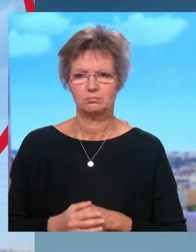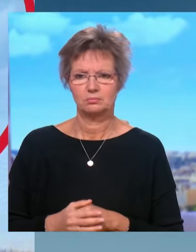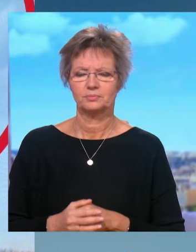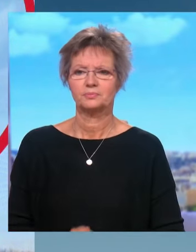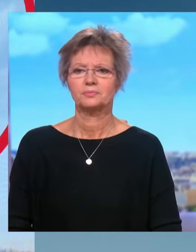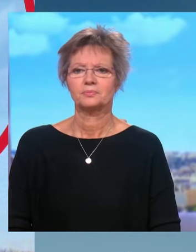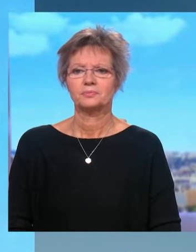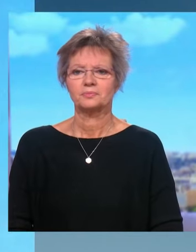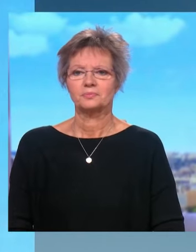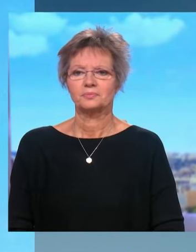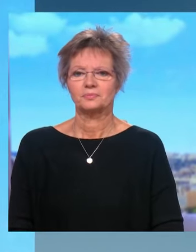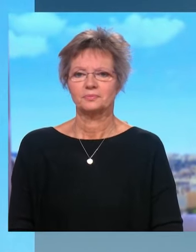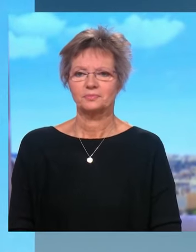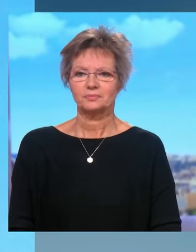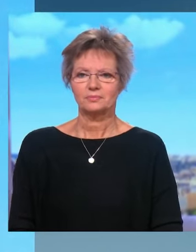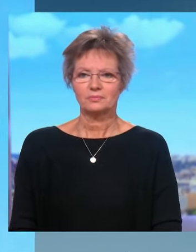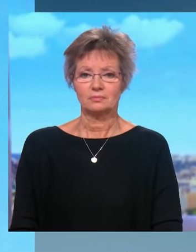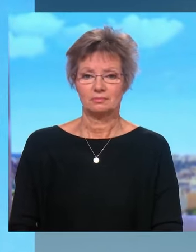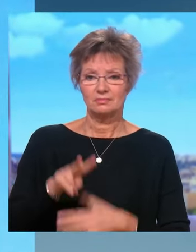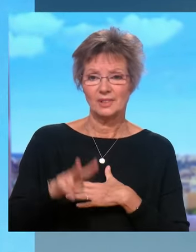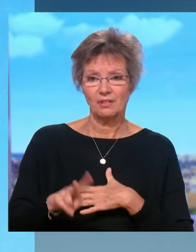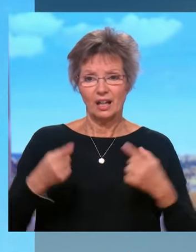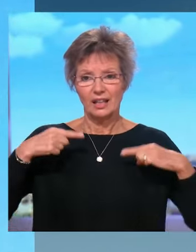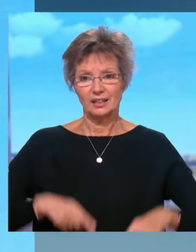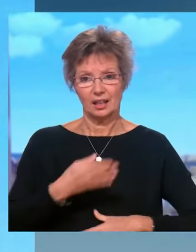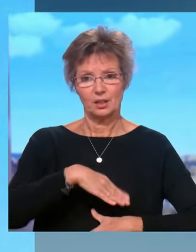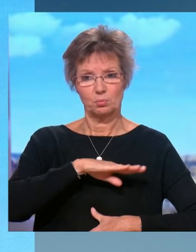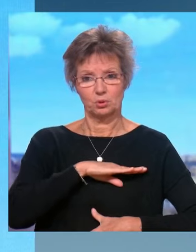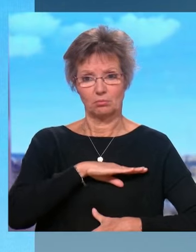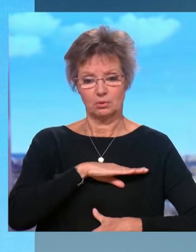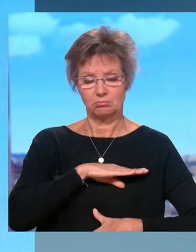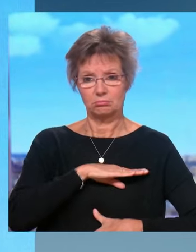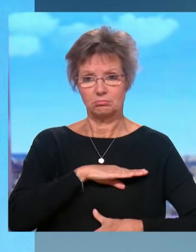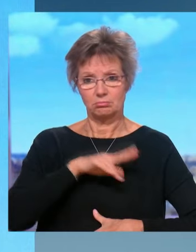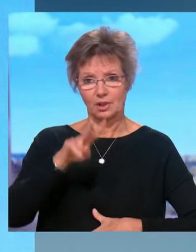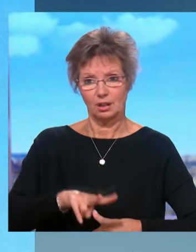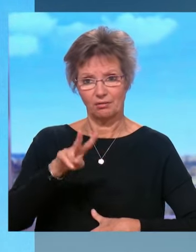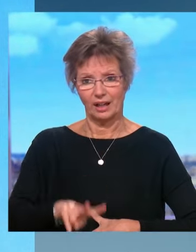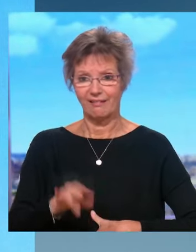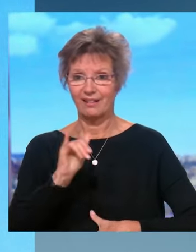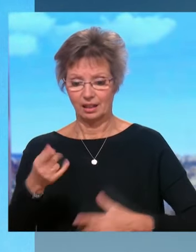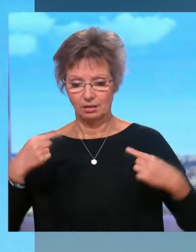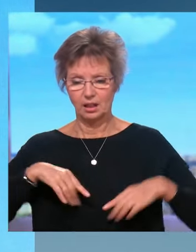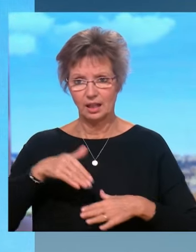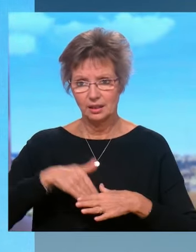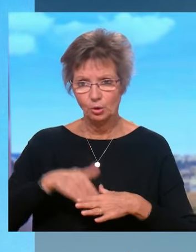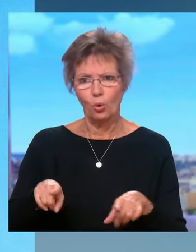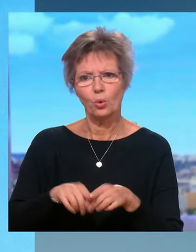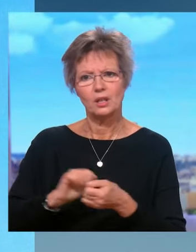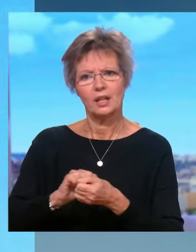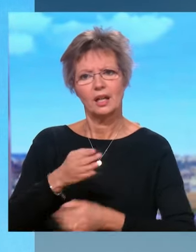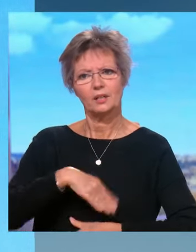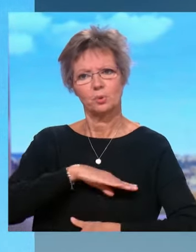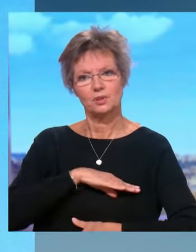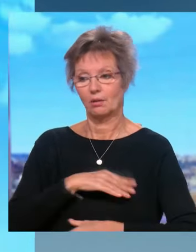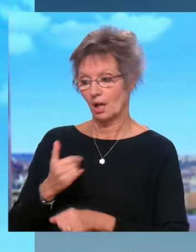efficaces. En tout cas, il y a une responsabilité de l'État que l'État prend pleinement via le ministère de l'Intérieur. Et puis, il une responsabilité de la Ligue aussi. Il